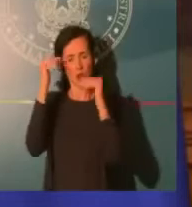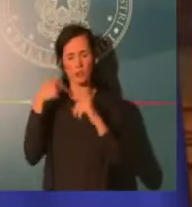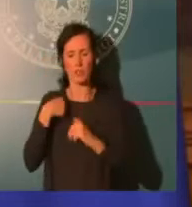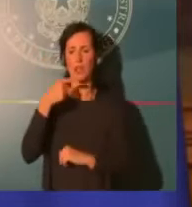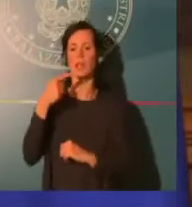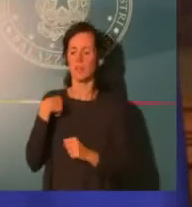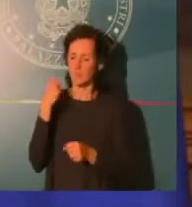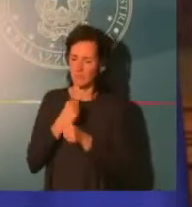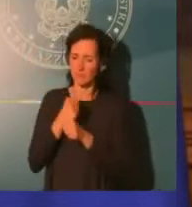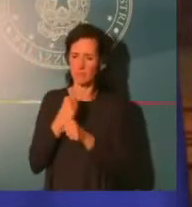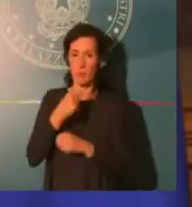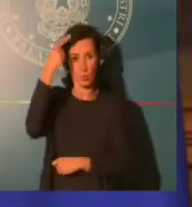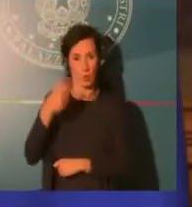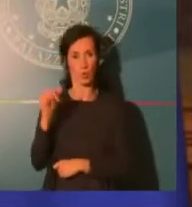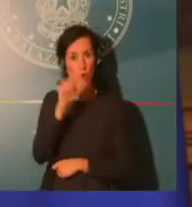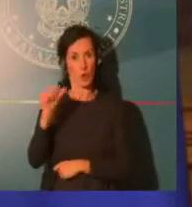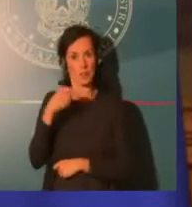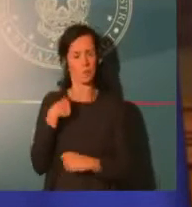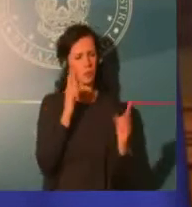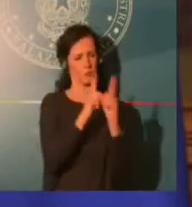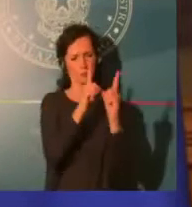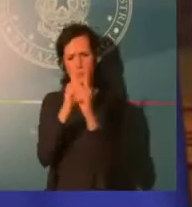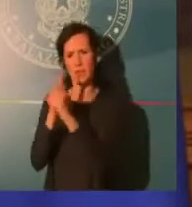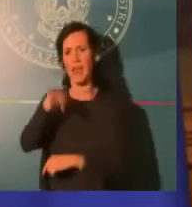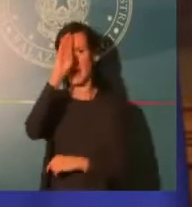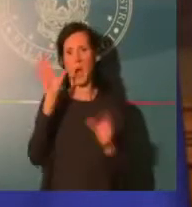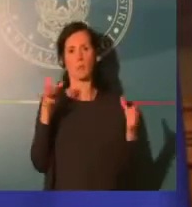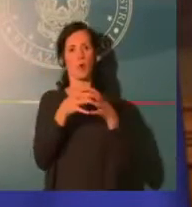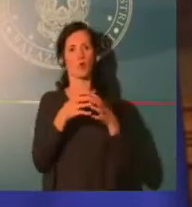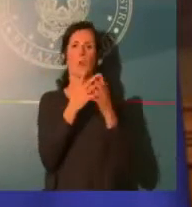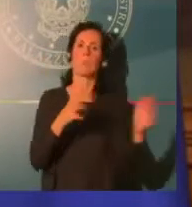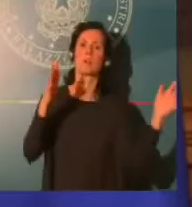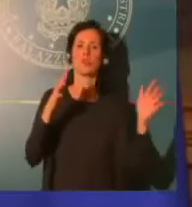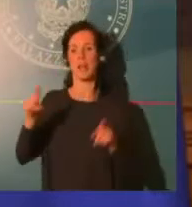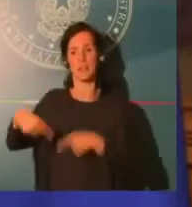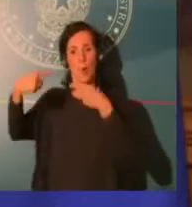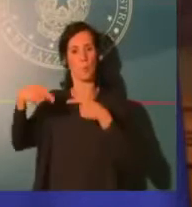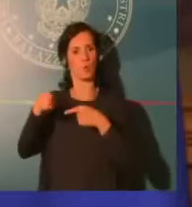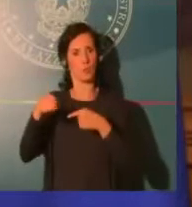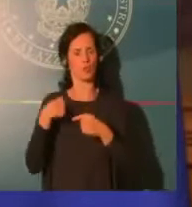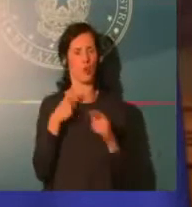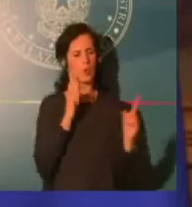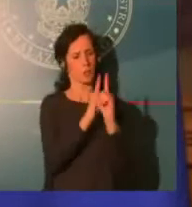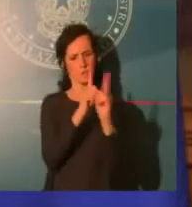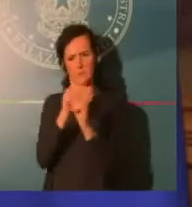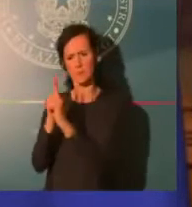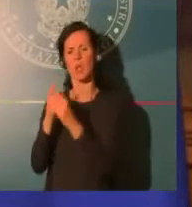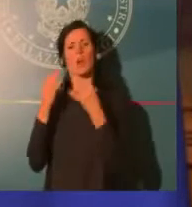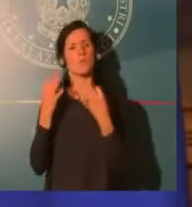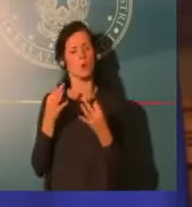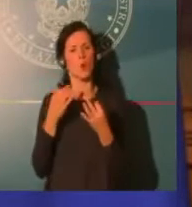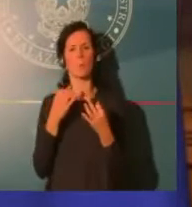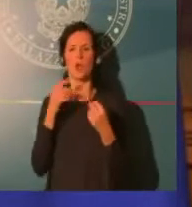abbiamo avuto un disteso incontro in cui ho sintetizzato, era il tardo pomeriggio, più o meno quelle che erano